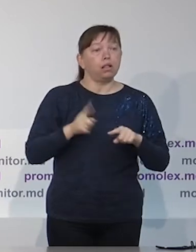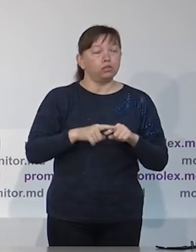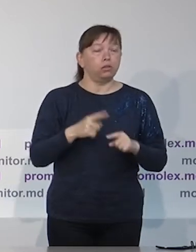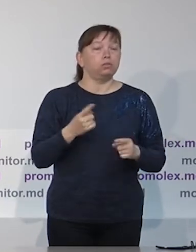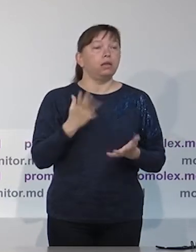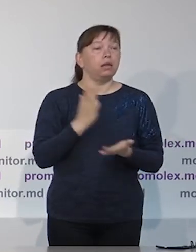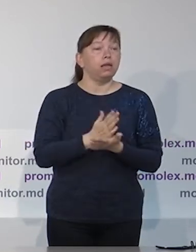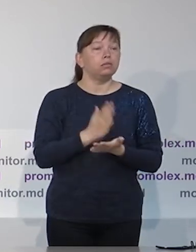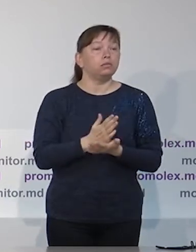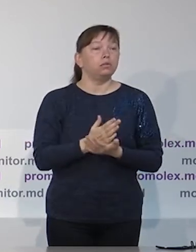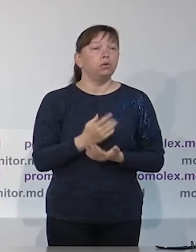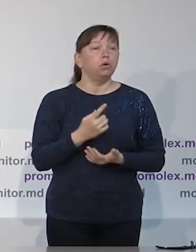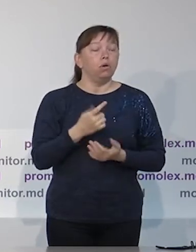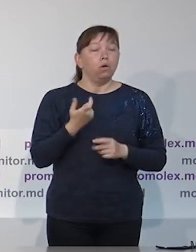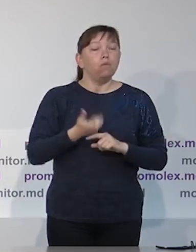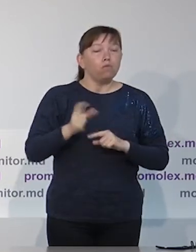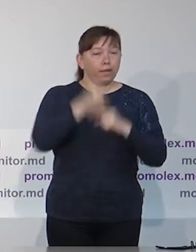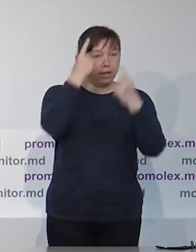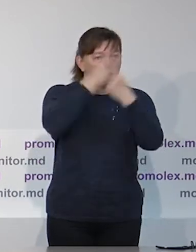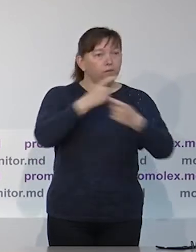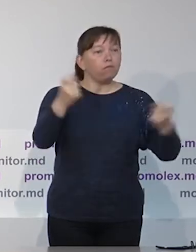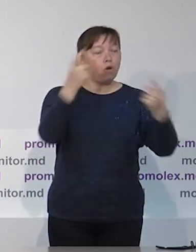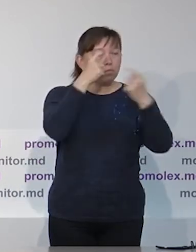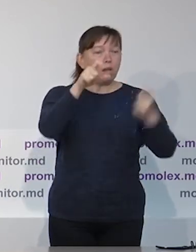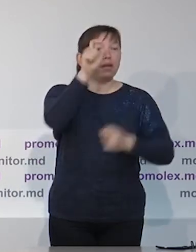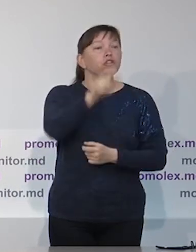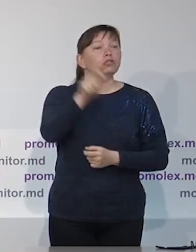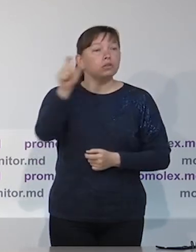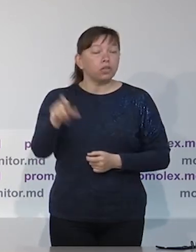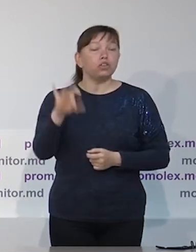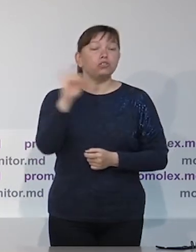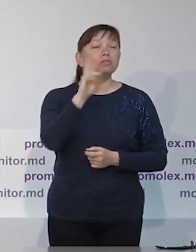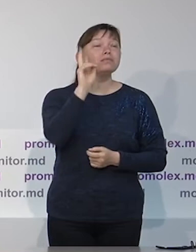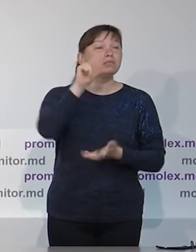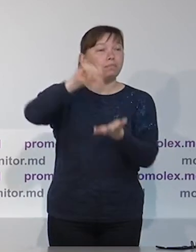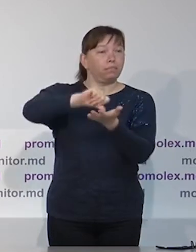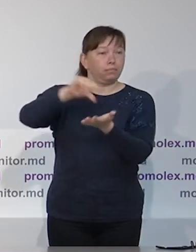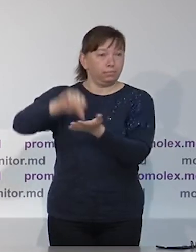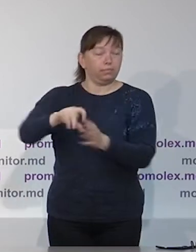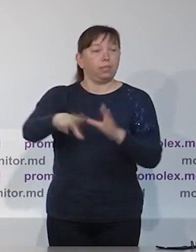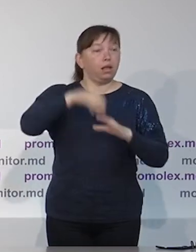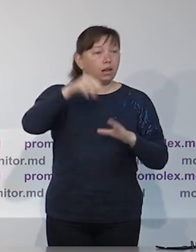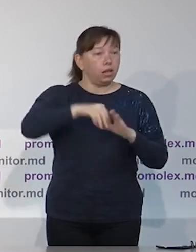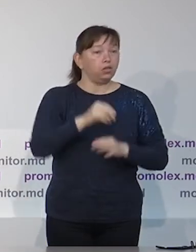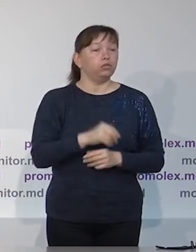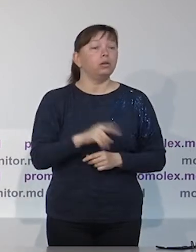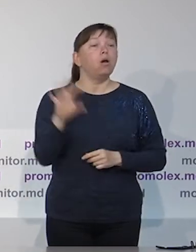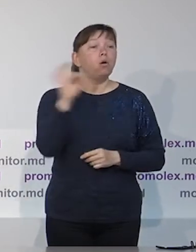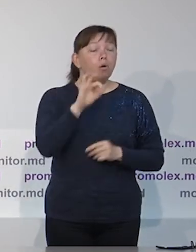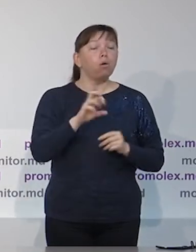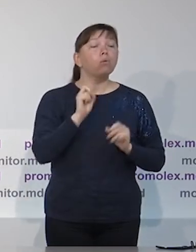в информировании граждан и субъектов избирательного процесса на протяжении избирательной кампании,